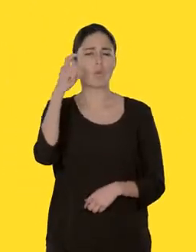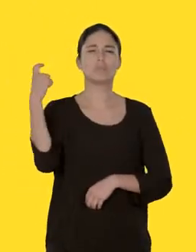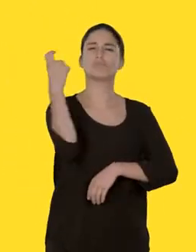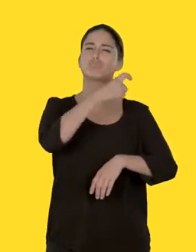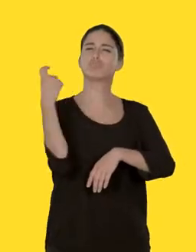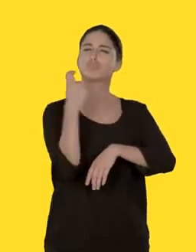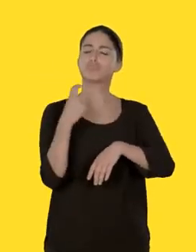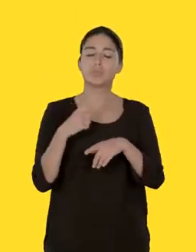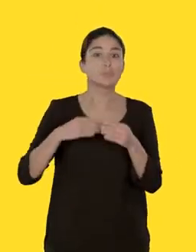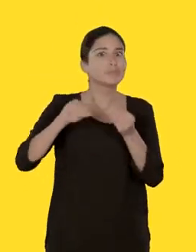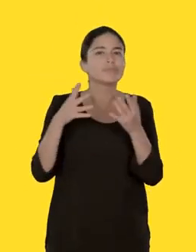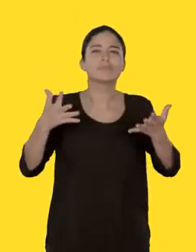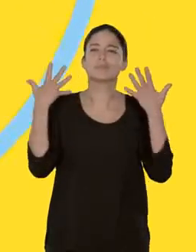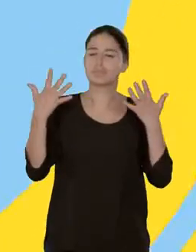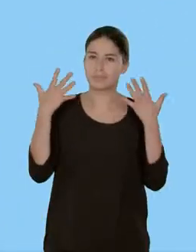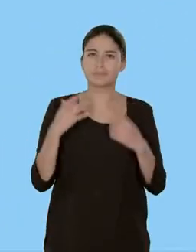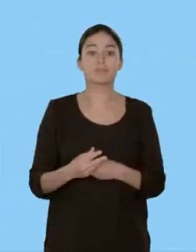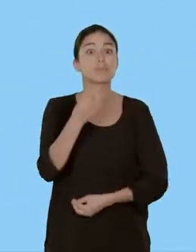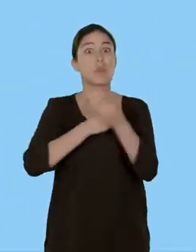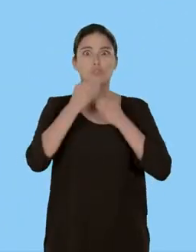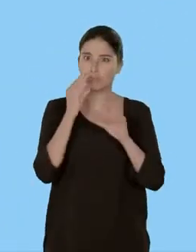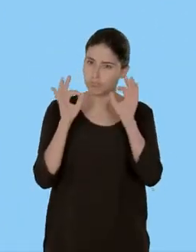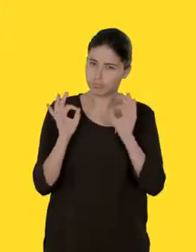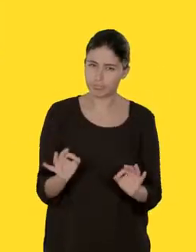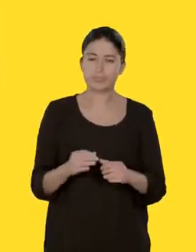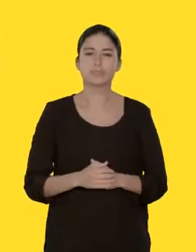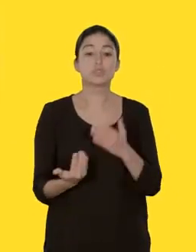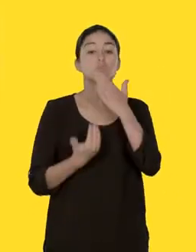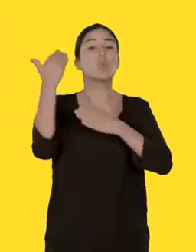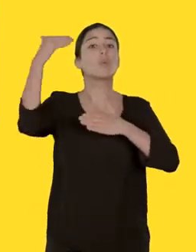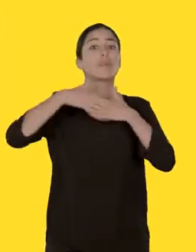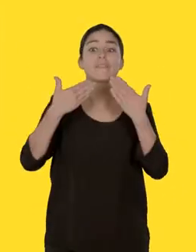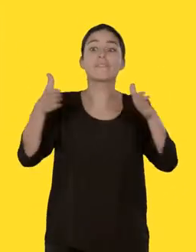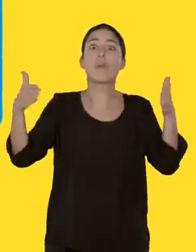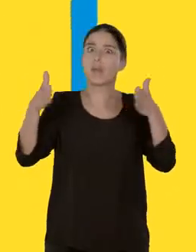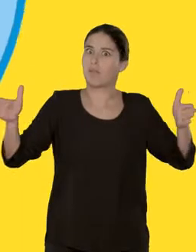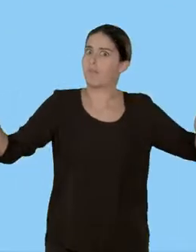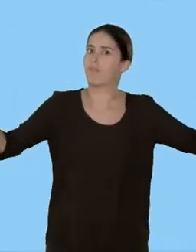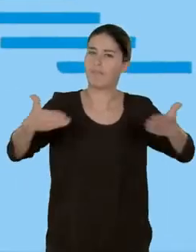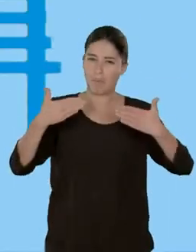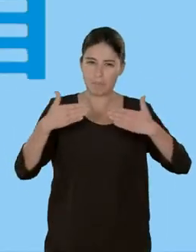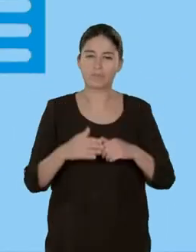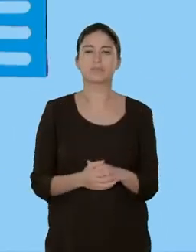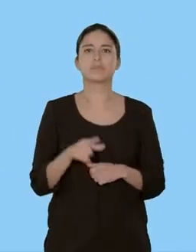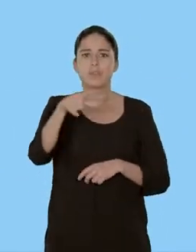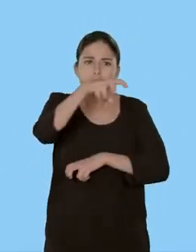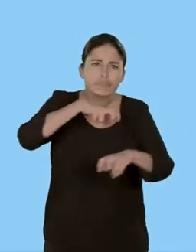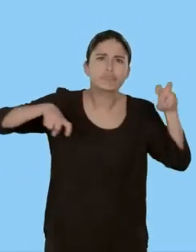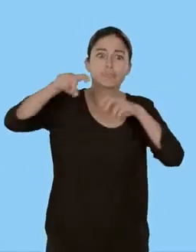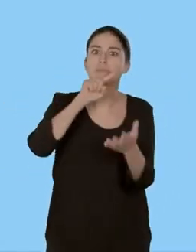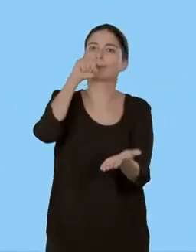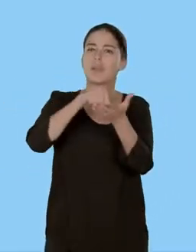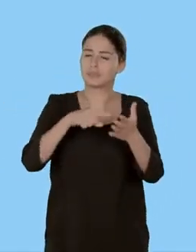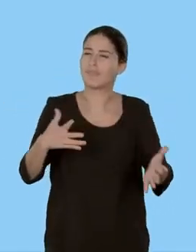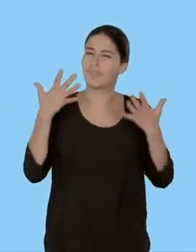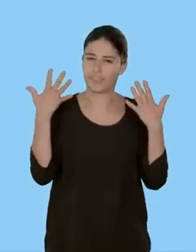Mouillez votre corps plusieurs fois par jour tout en assurant une légère ventilation. Mangez en quantité suffisante. Fermez les volets le jour.